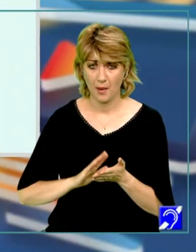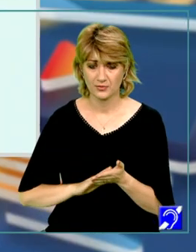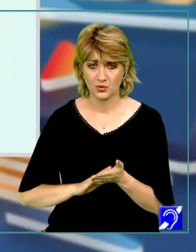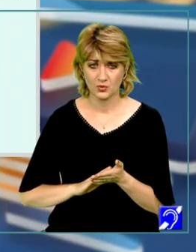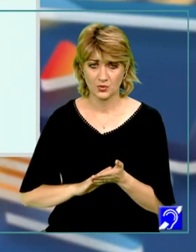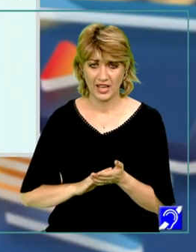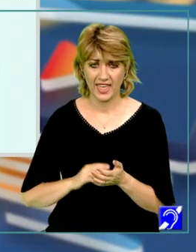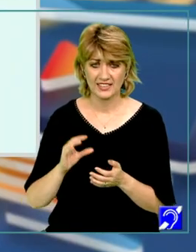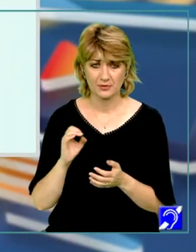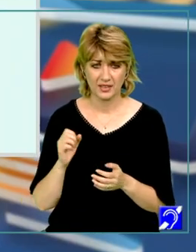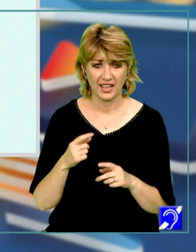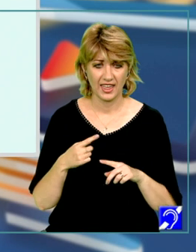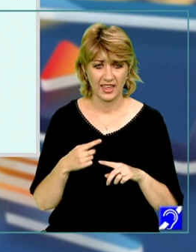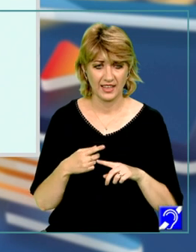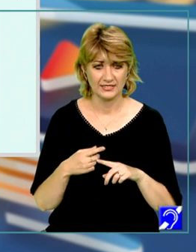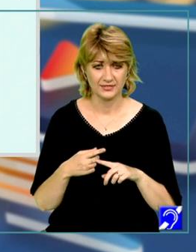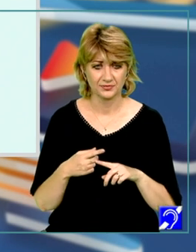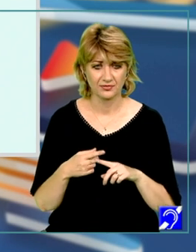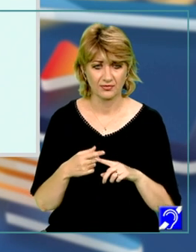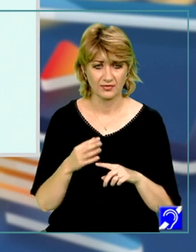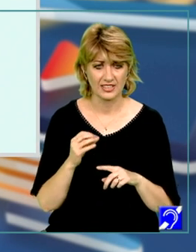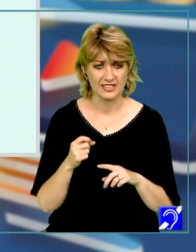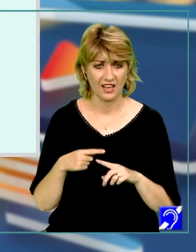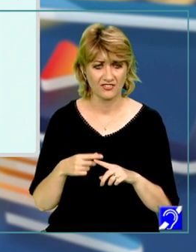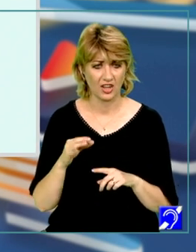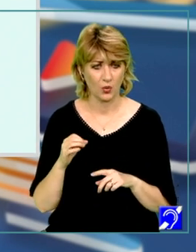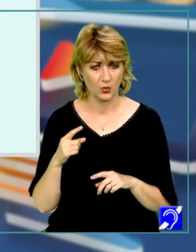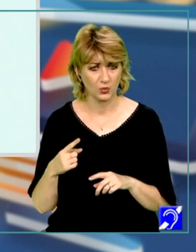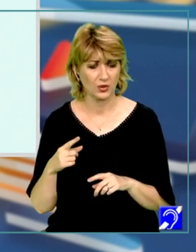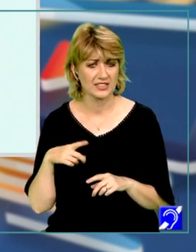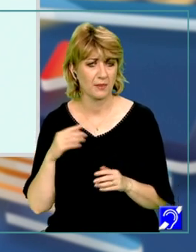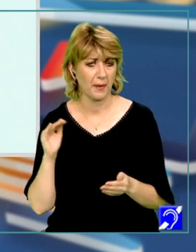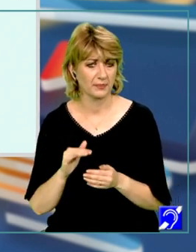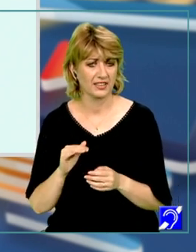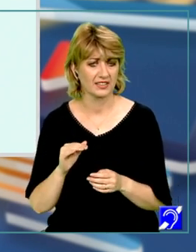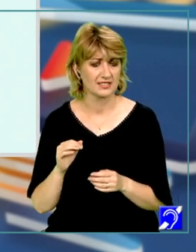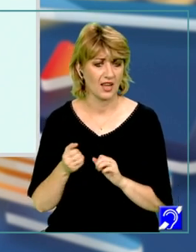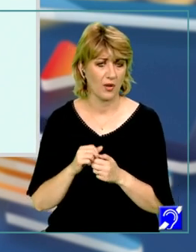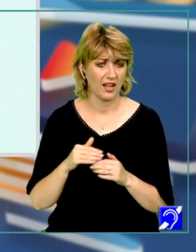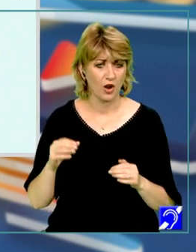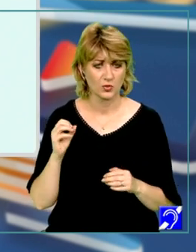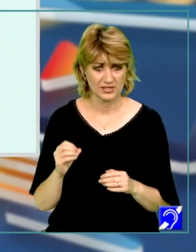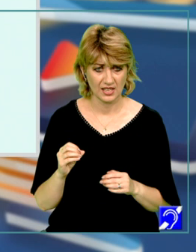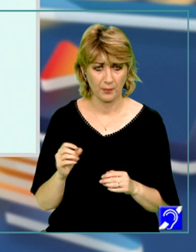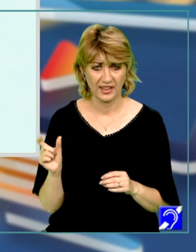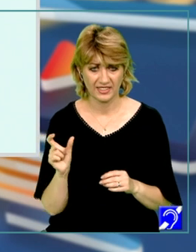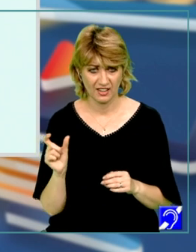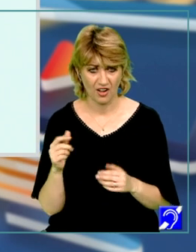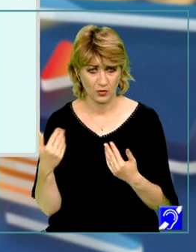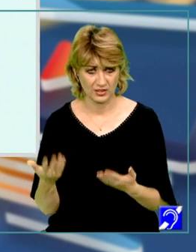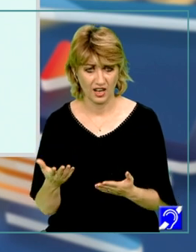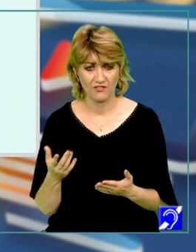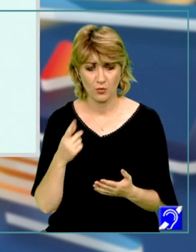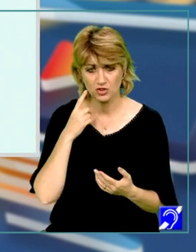expresia 1 minus 1 pe x plus logaim natural de x este mai mică sau egal decât 0 pe intervalul dat, vom